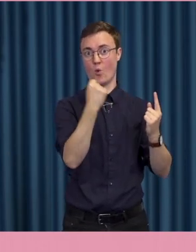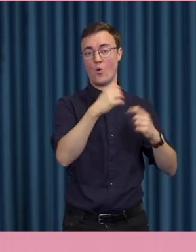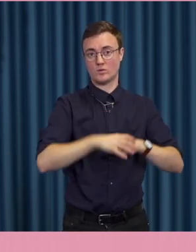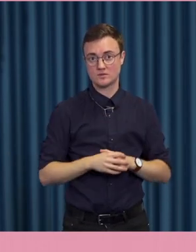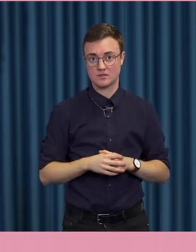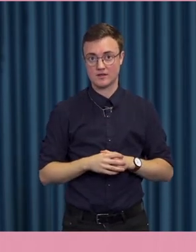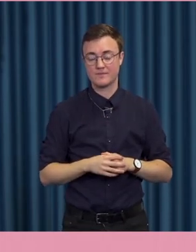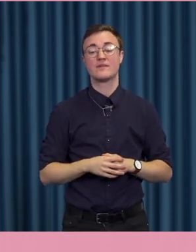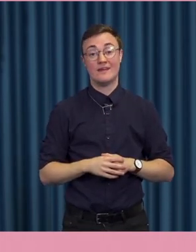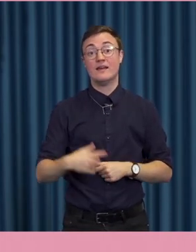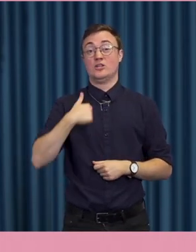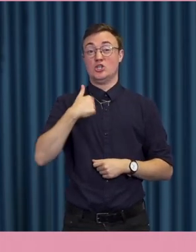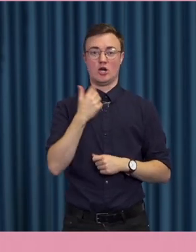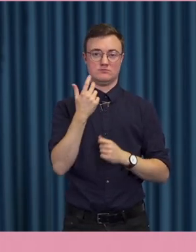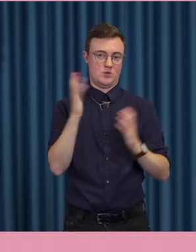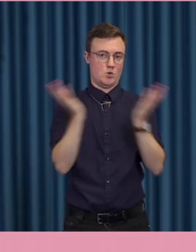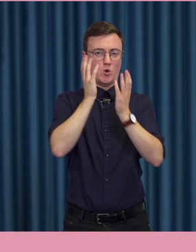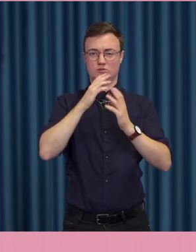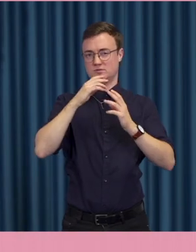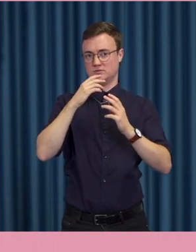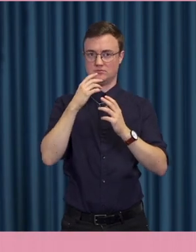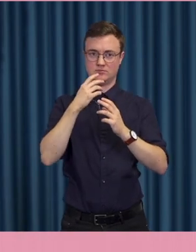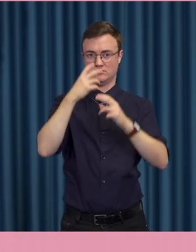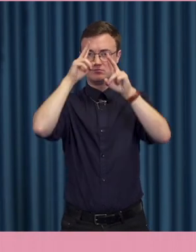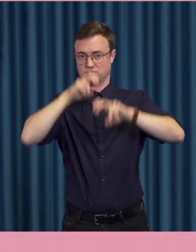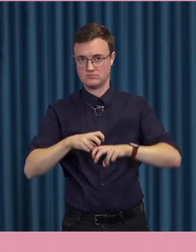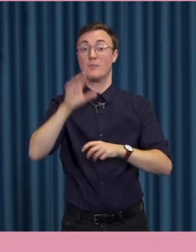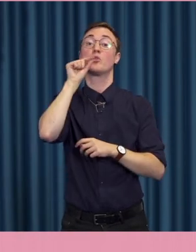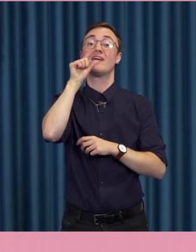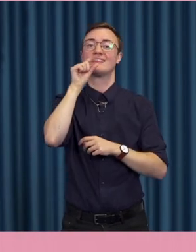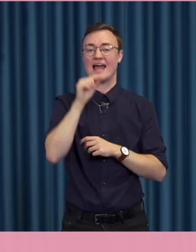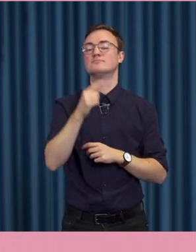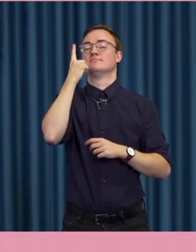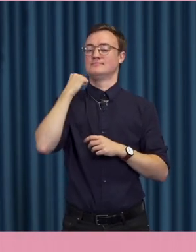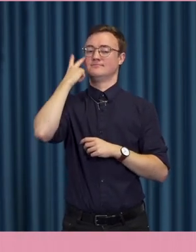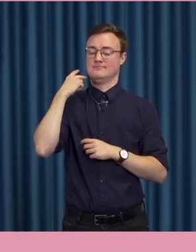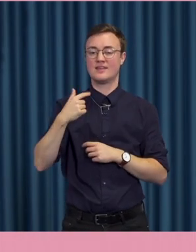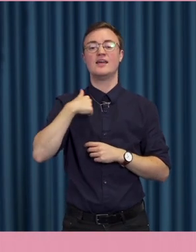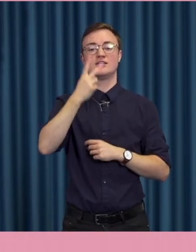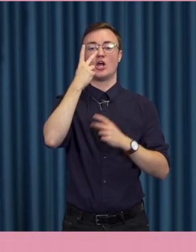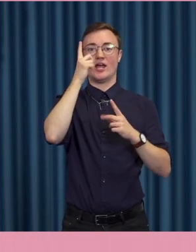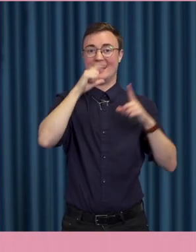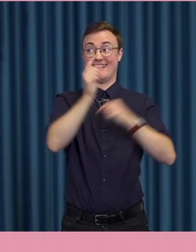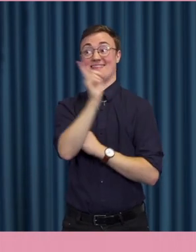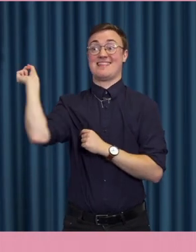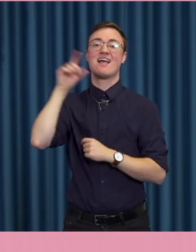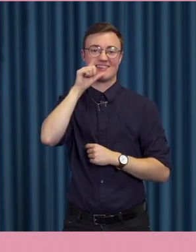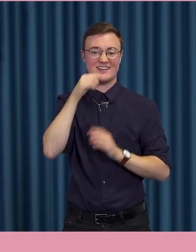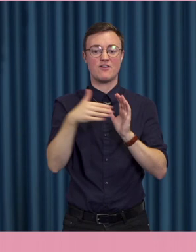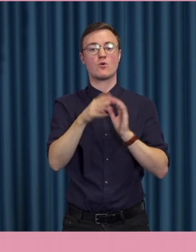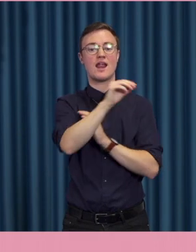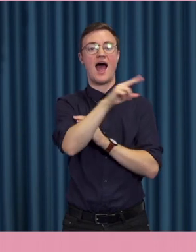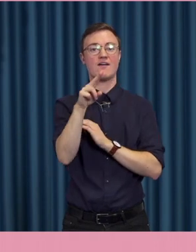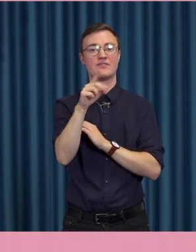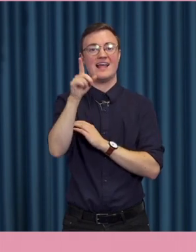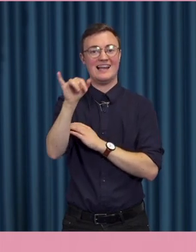häromdagen på Twitter och hittade då som ett av de första träffarna detta denna tweet från Ann Linde